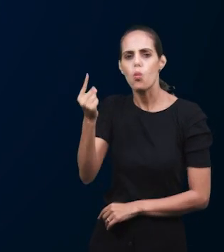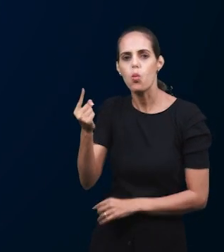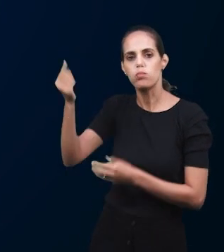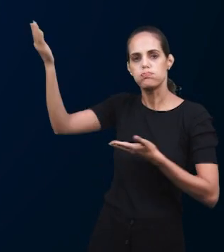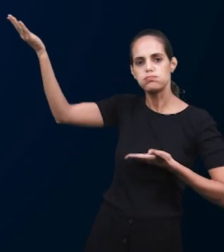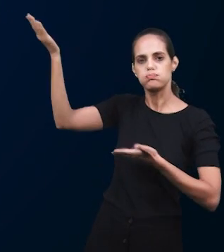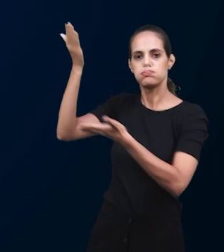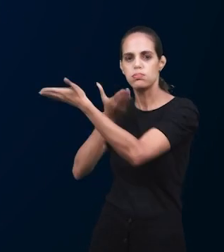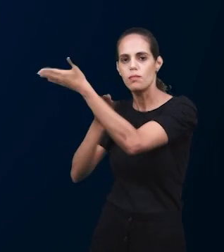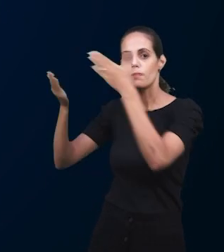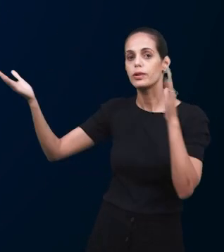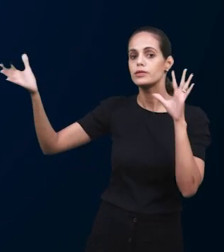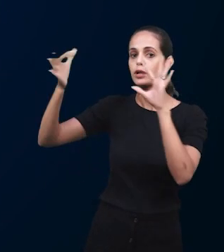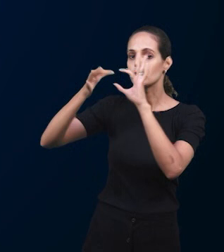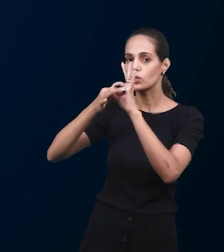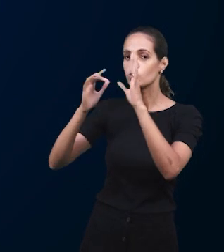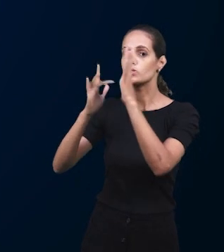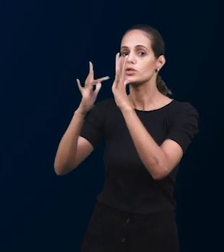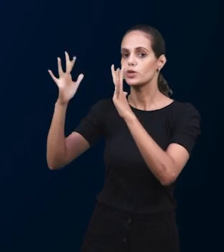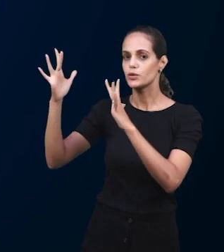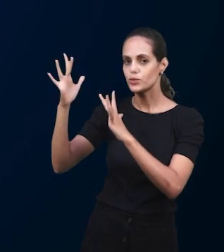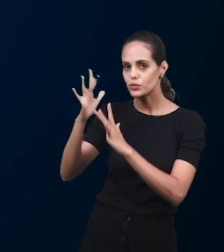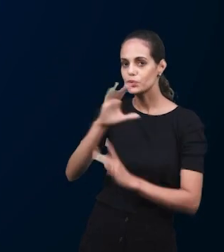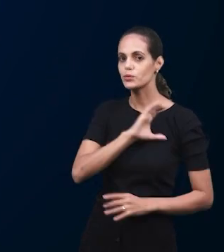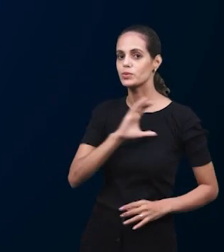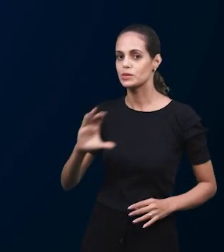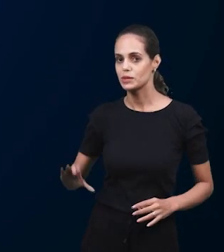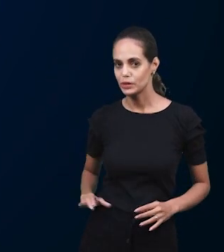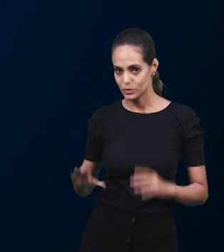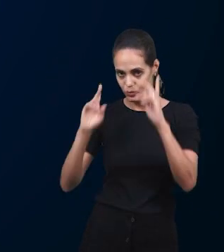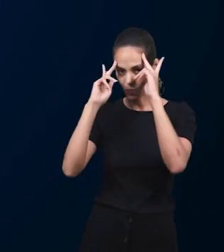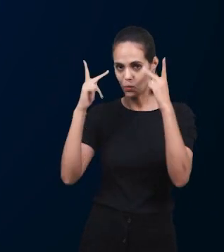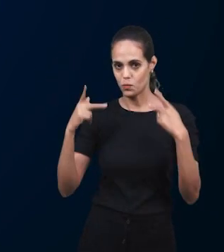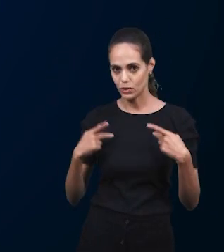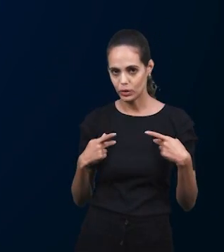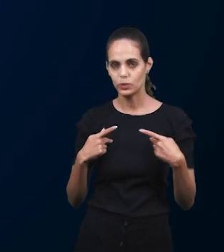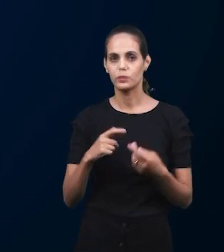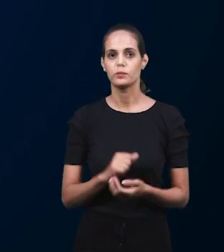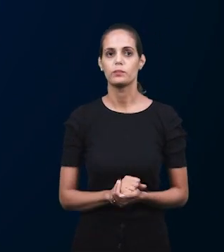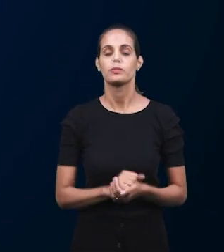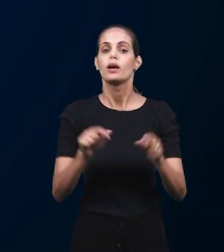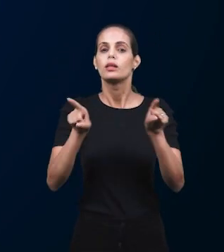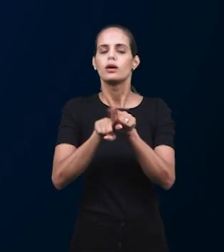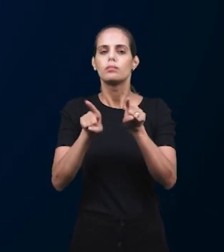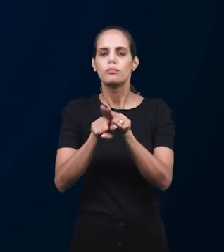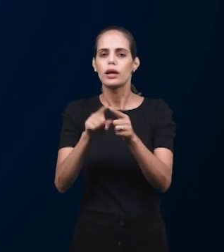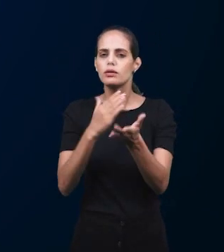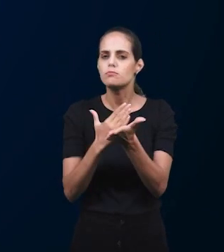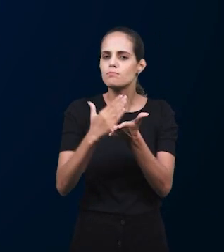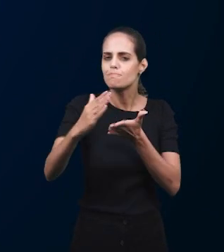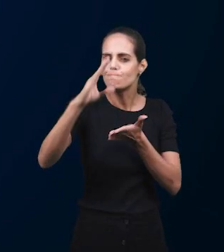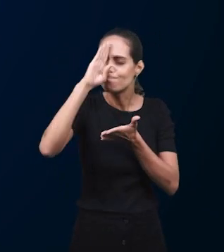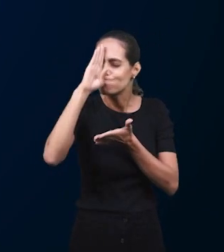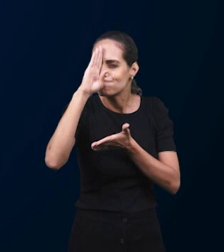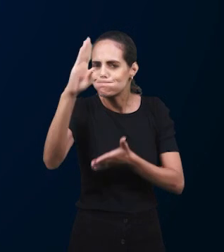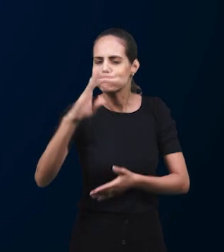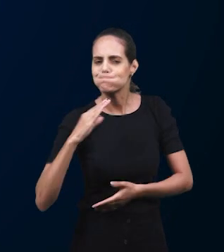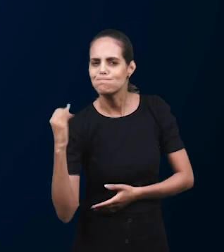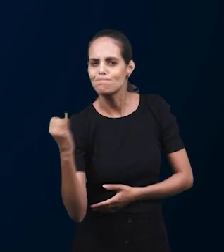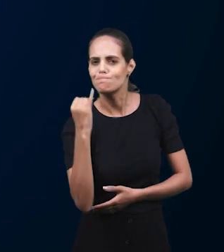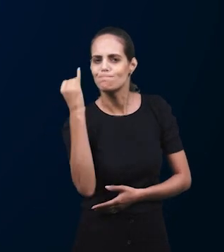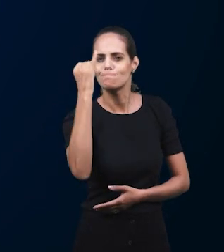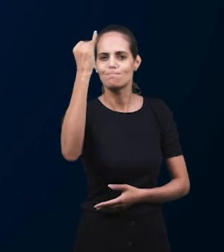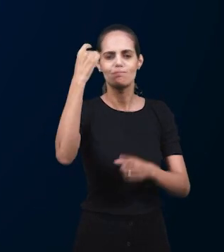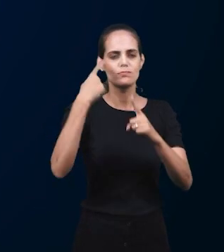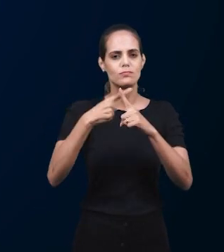извиняюсь, 2-5, библейдин Бог, единый посредник между Богом человеком и человеком, Иисус Христос. Для